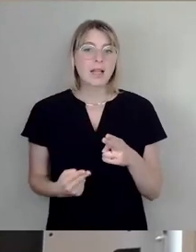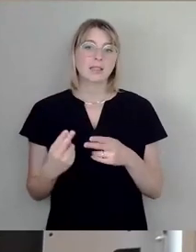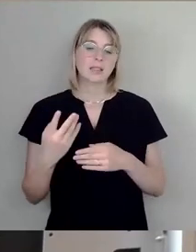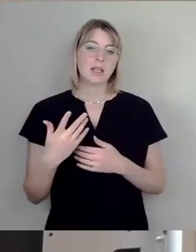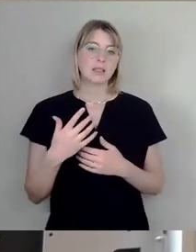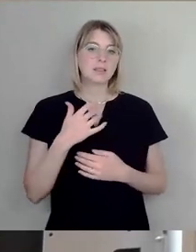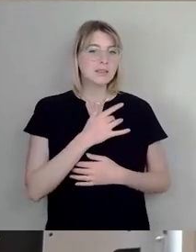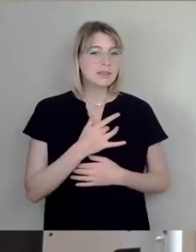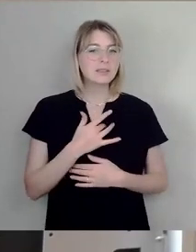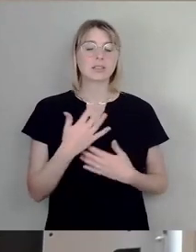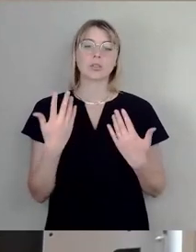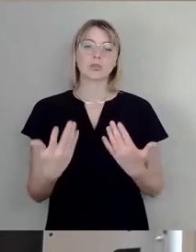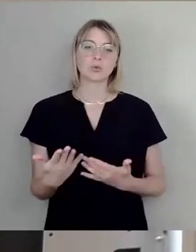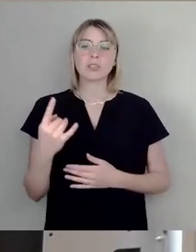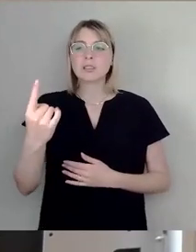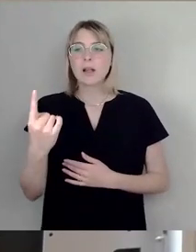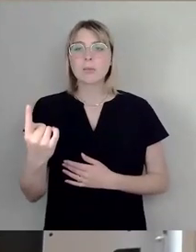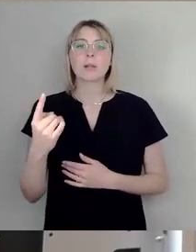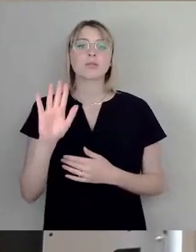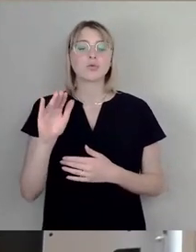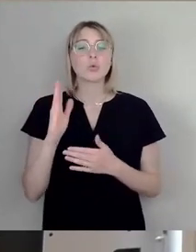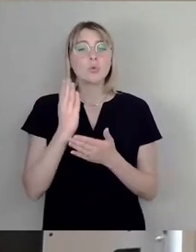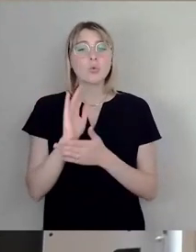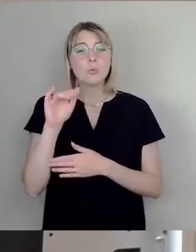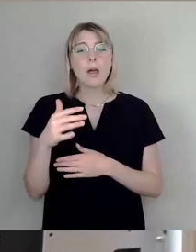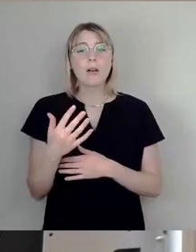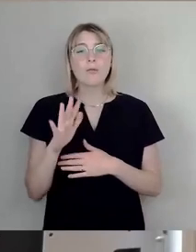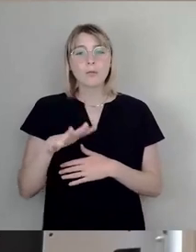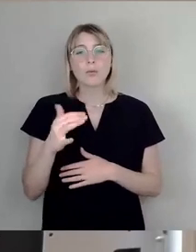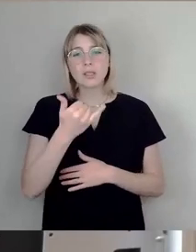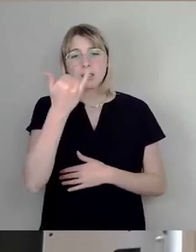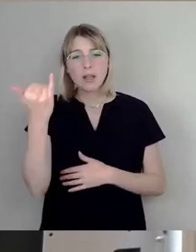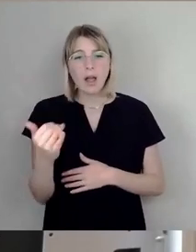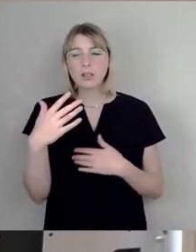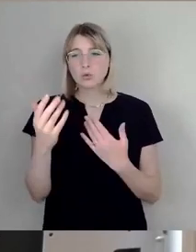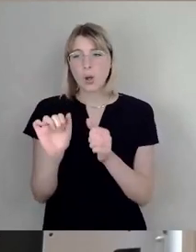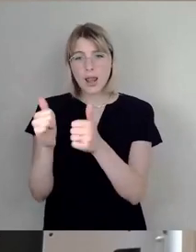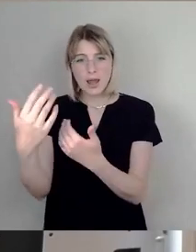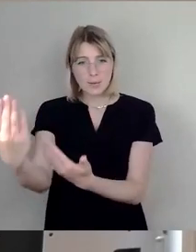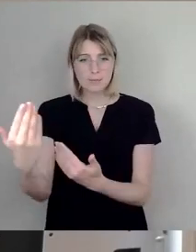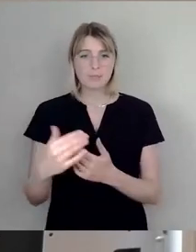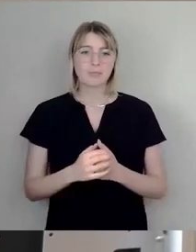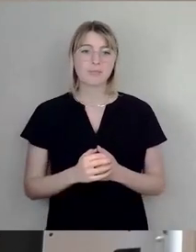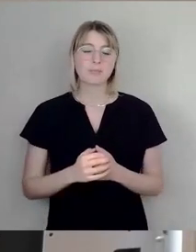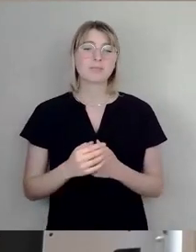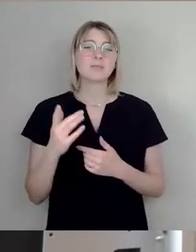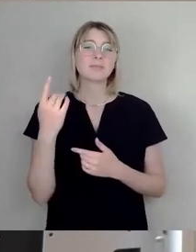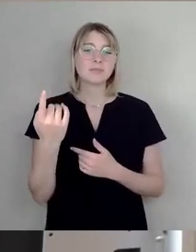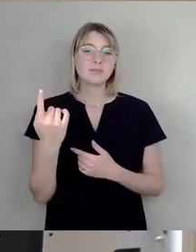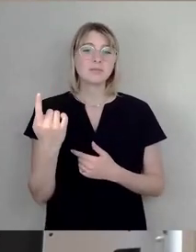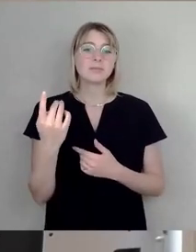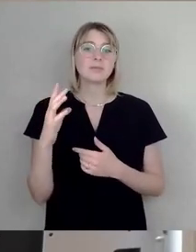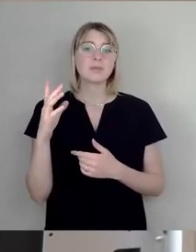wer das erlebt hat über fast 15 Jahre, was Lea Grundig erlebt hat, der wird am Ende auch